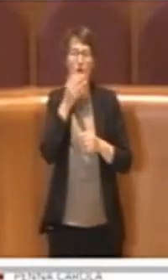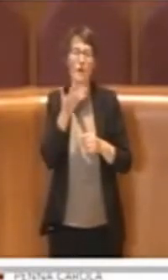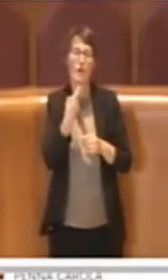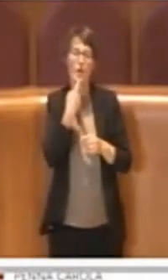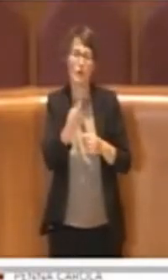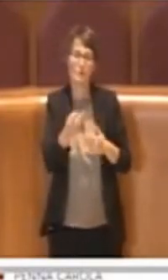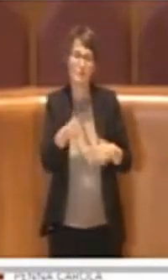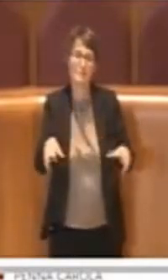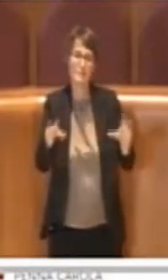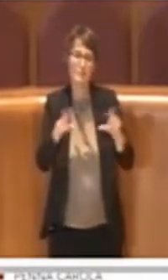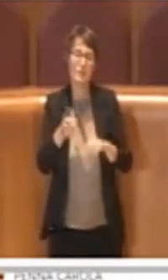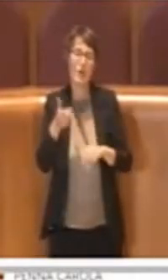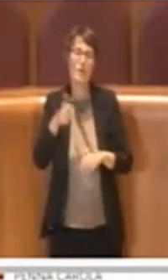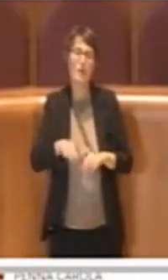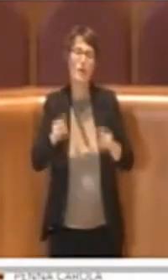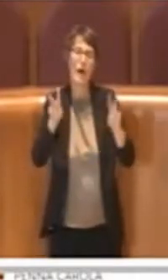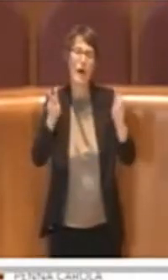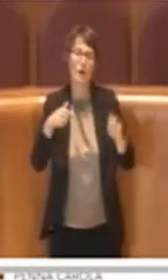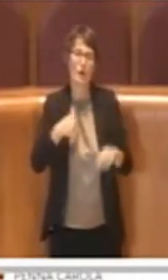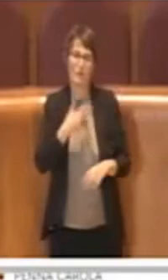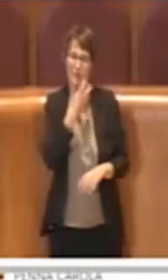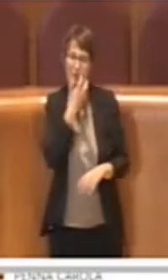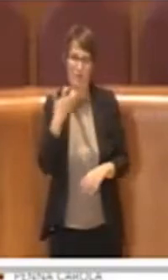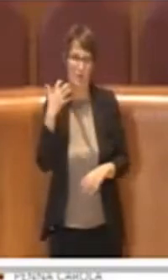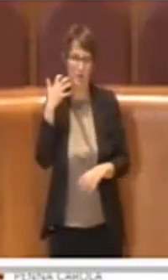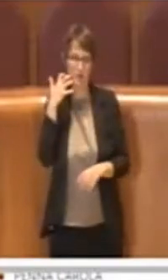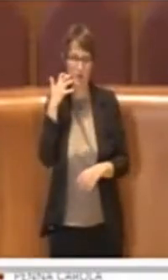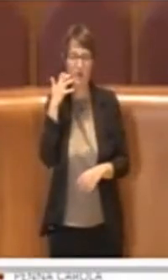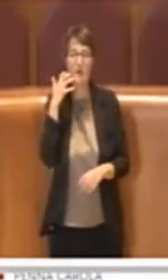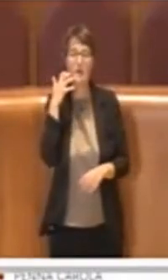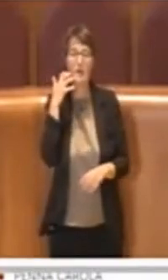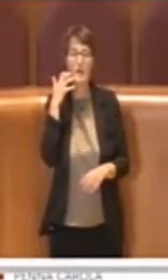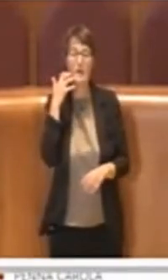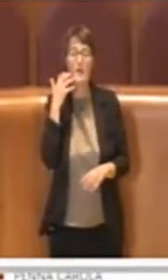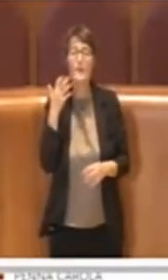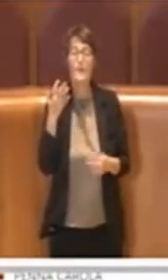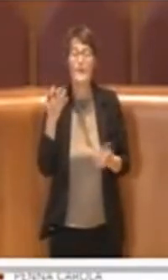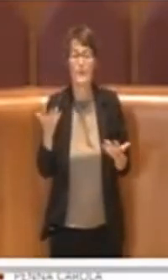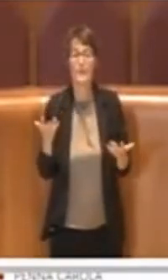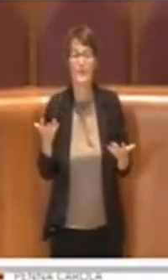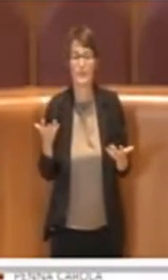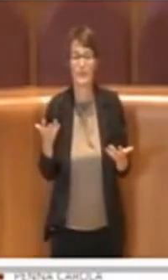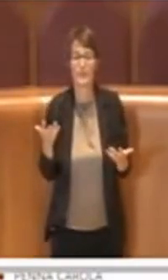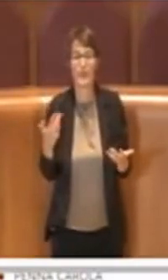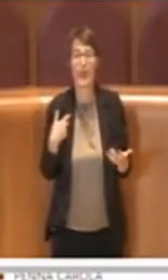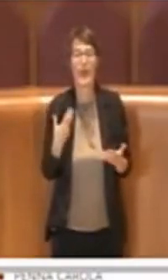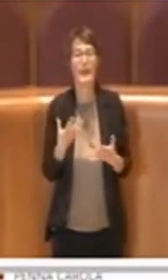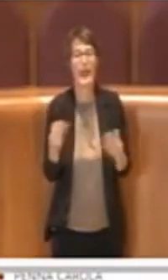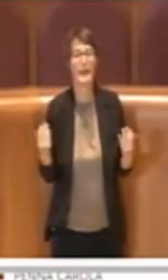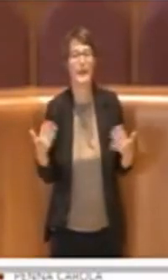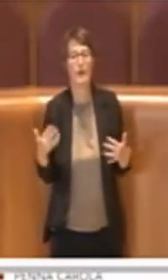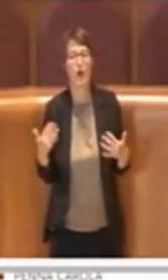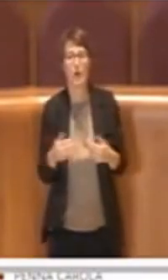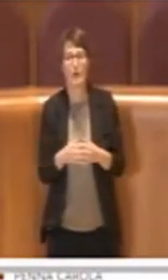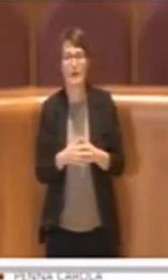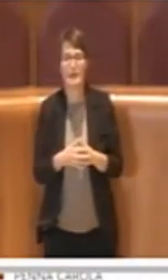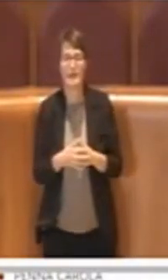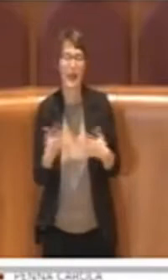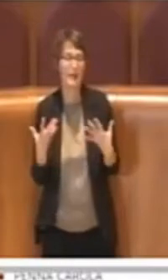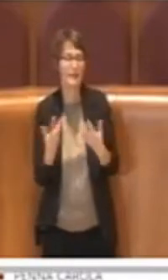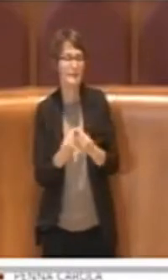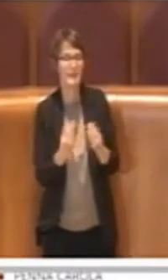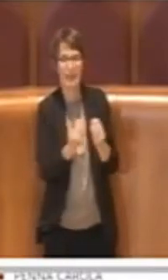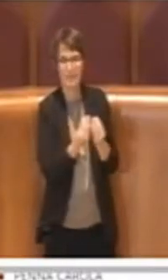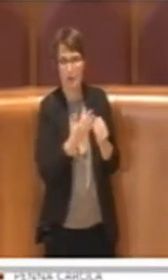fatto perché ripeto è un argomento a me caro che molte volte insieme ai miei